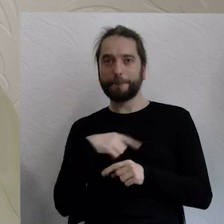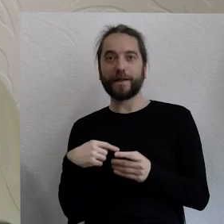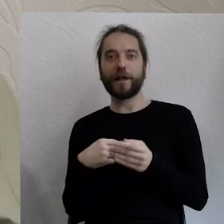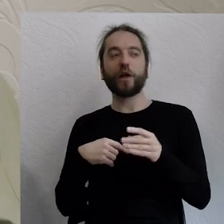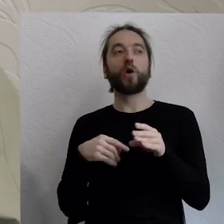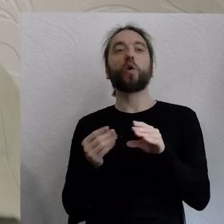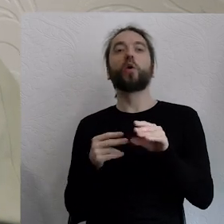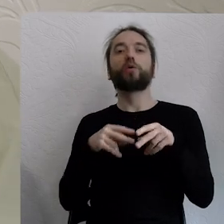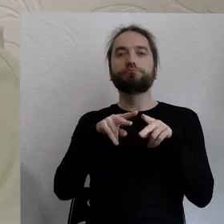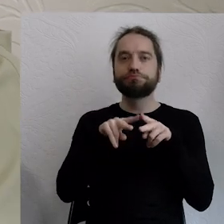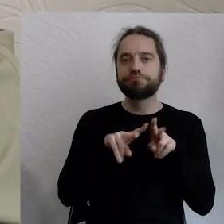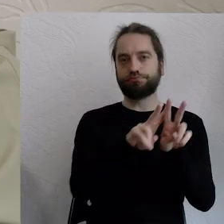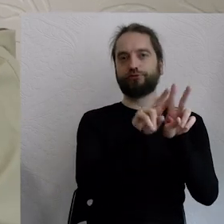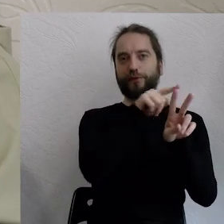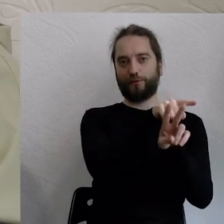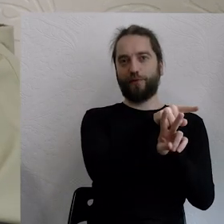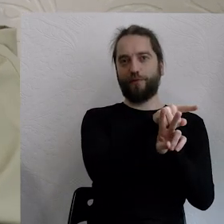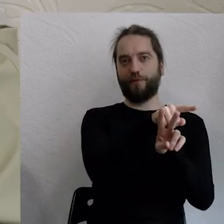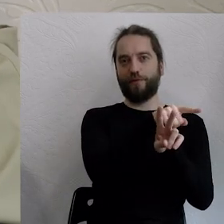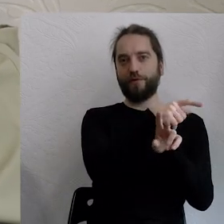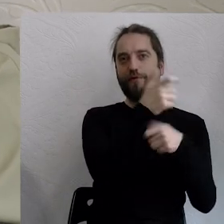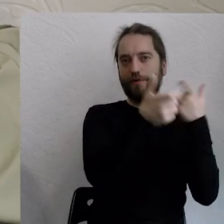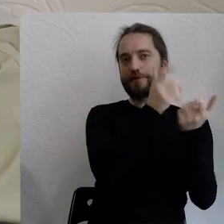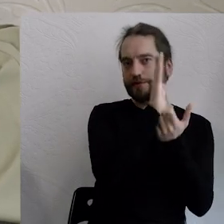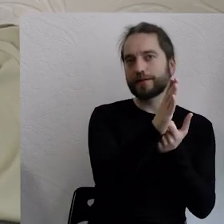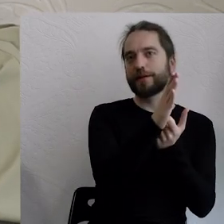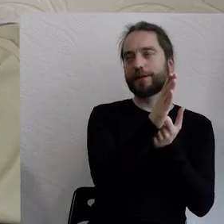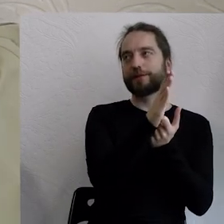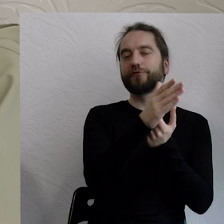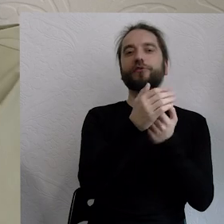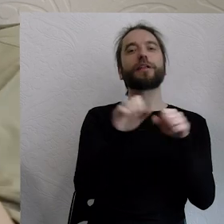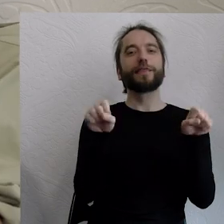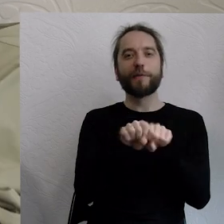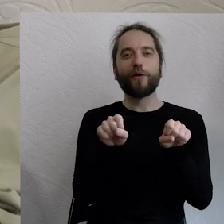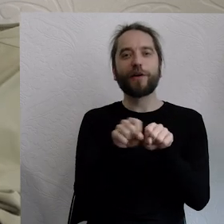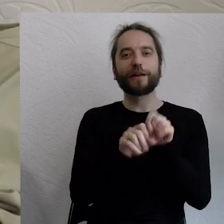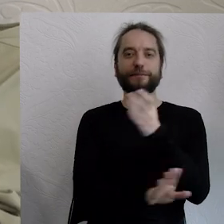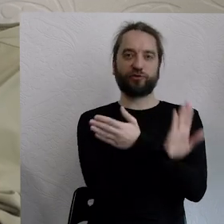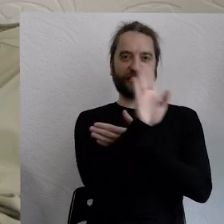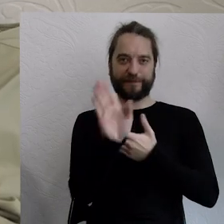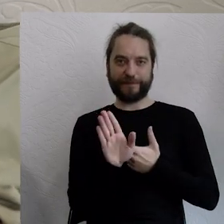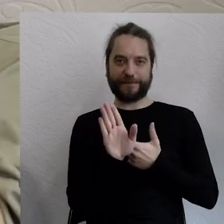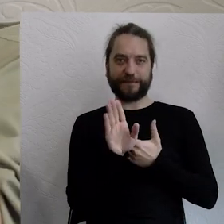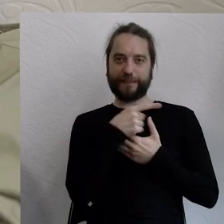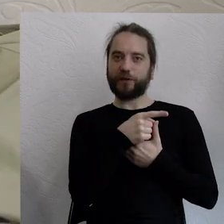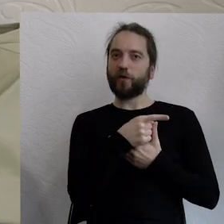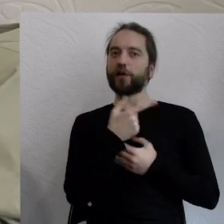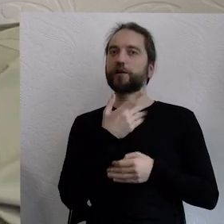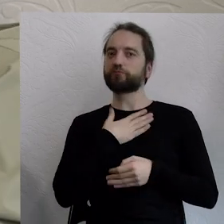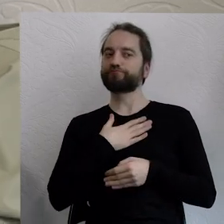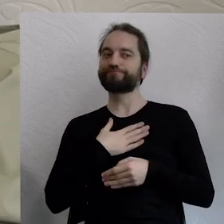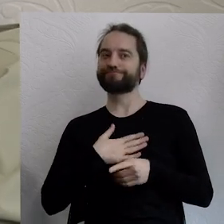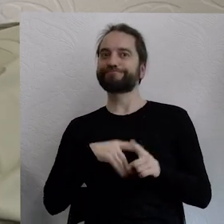bardziej. Właśnie skłaniałabym się w stronę tej demokracji przedstawicielskiej, która jednak, choć ma bardzo dużo